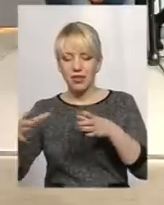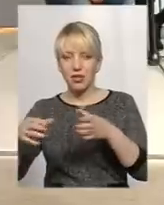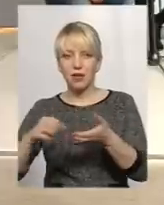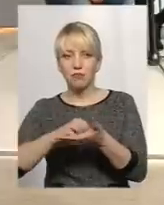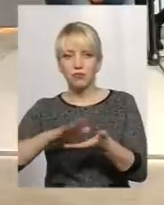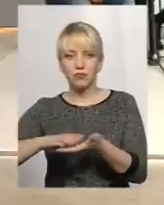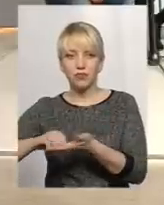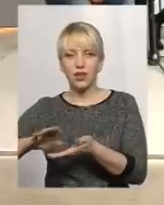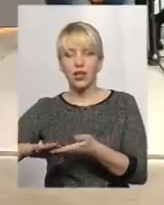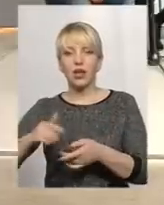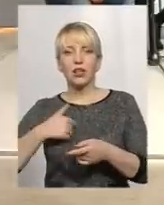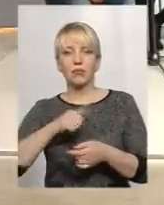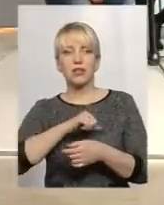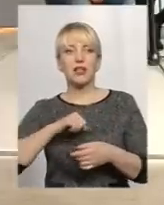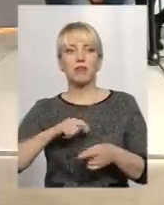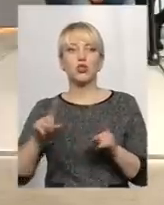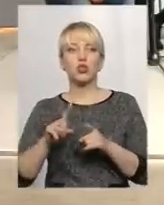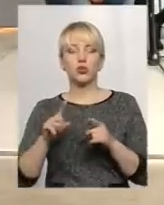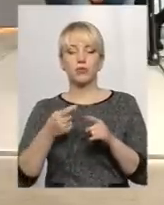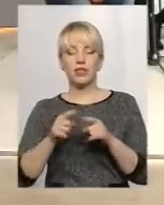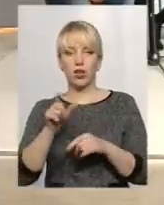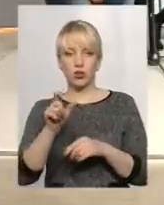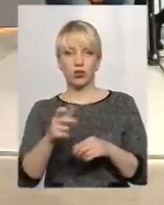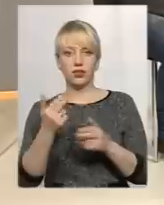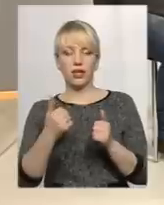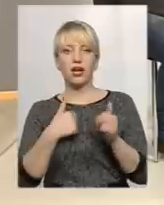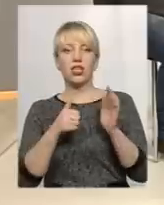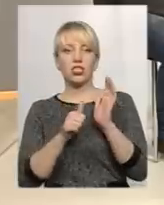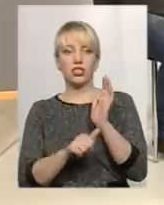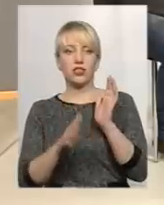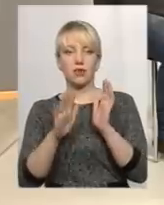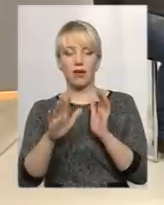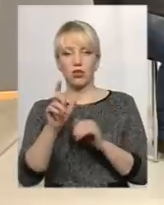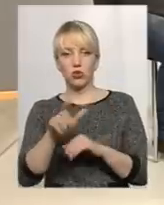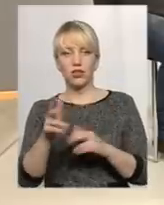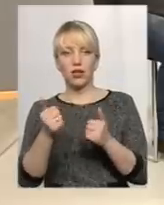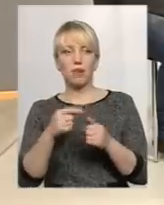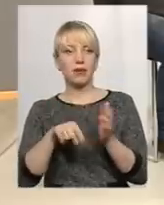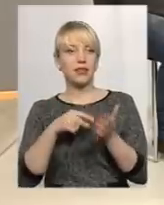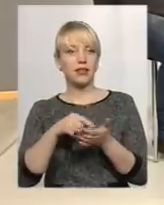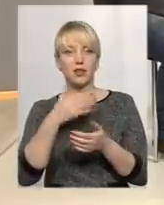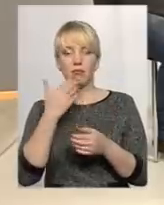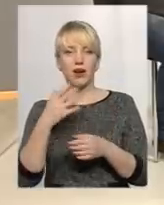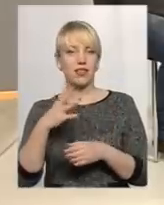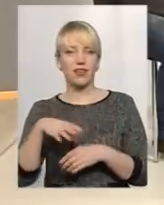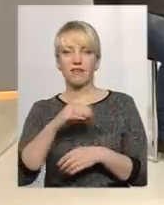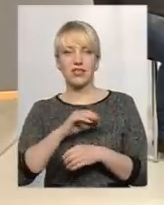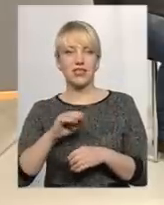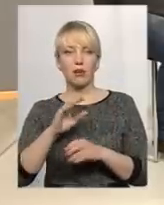дана особа, в нас працює 67 чоловік. Да, питань 65. Да, питань немає. Сьогоднішній день не всі можуть